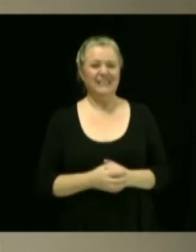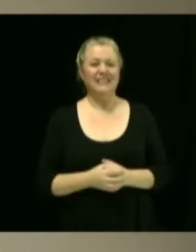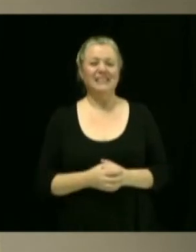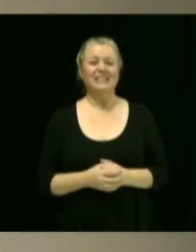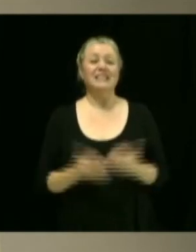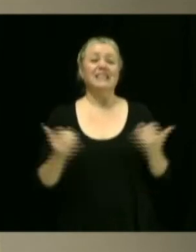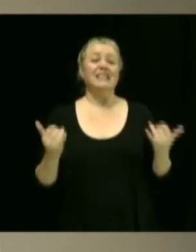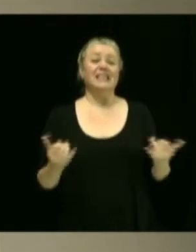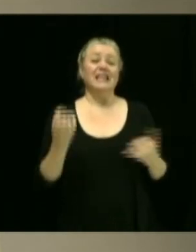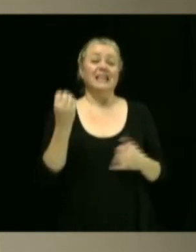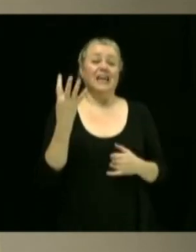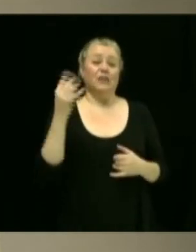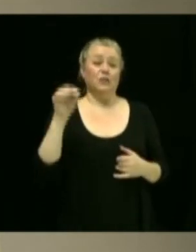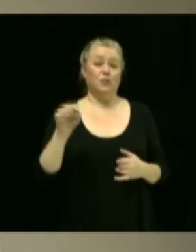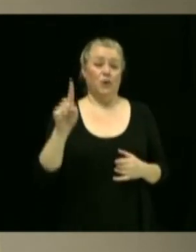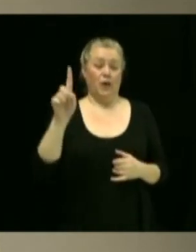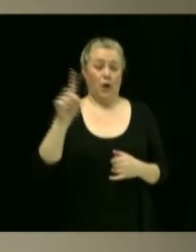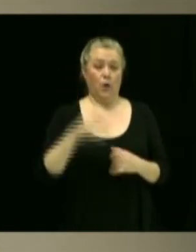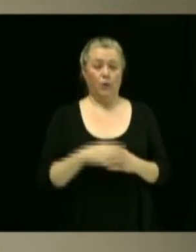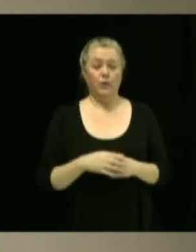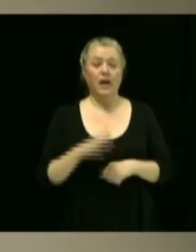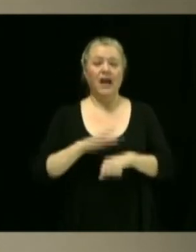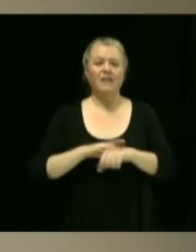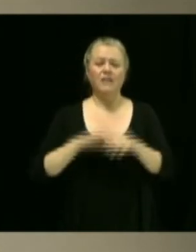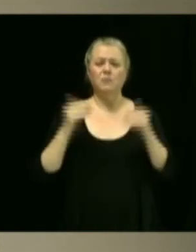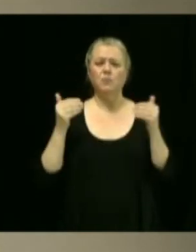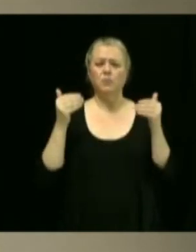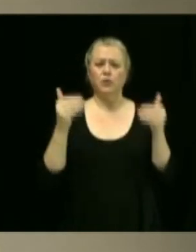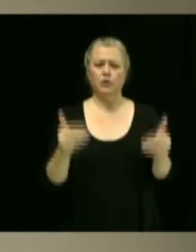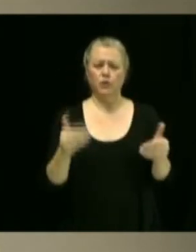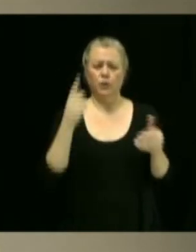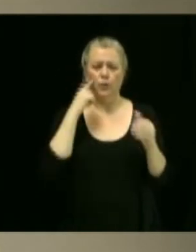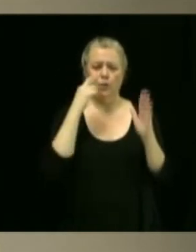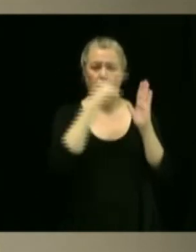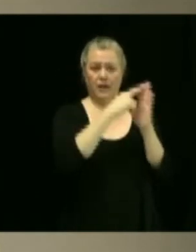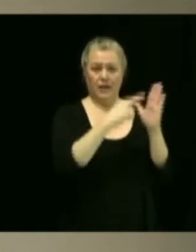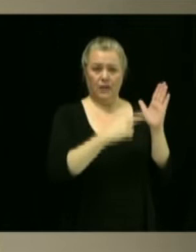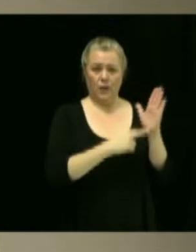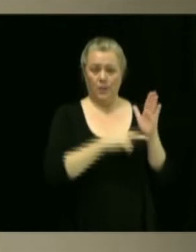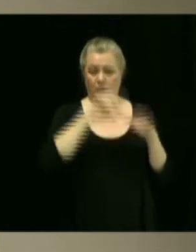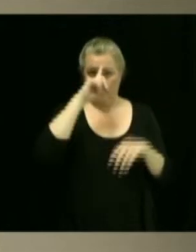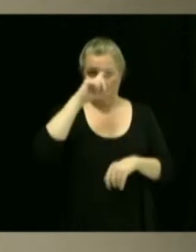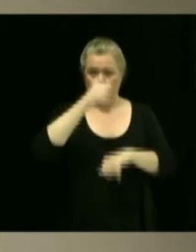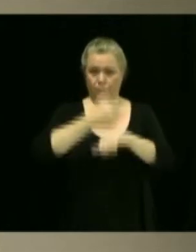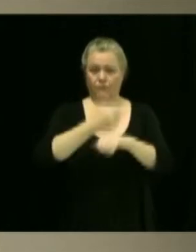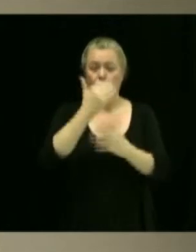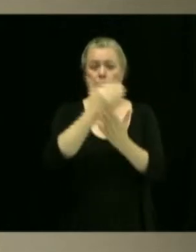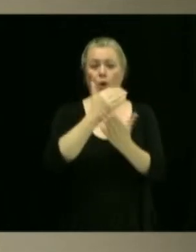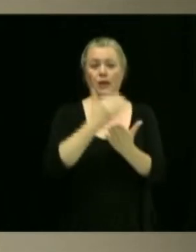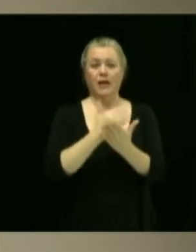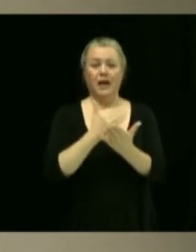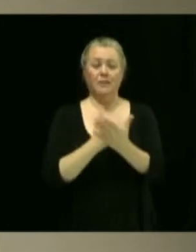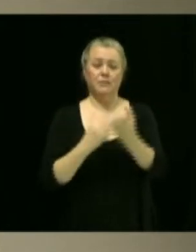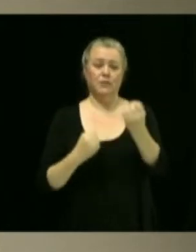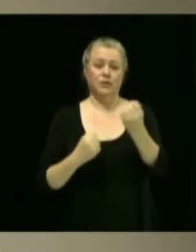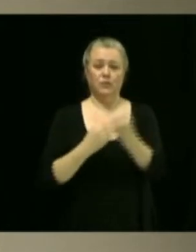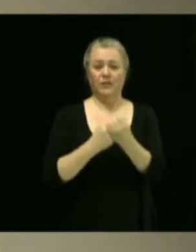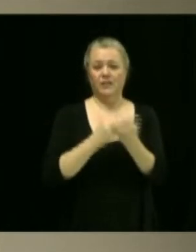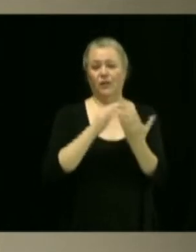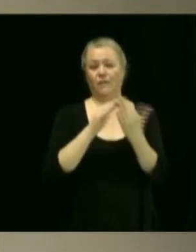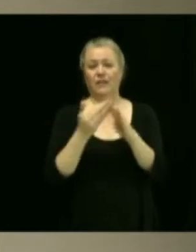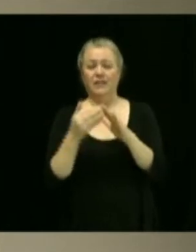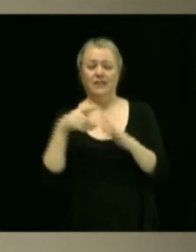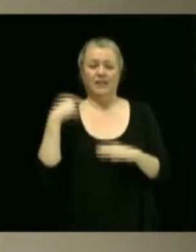.1. Avis de motion à être donné d'un règlement établissant le programme de subvention au Victoriaville-Ville-Inclusive pour l